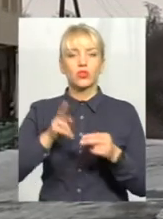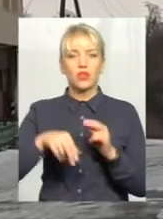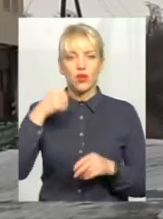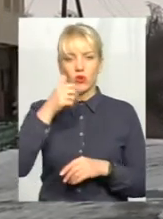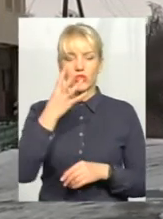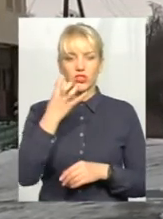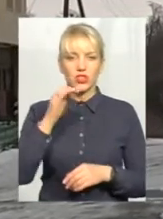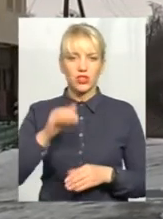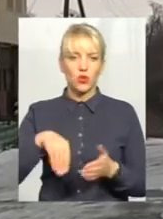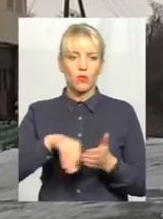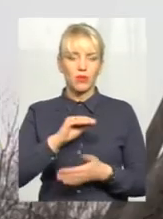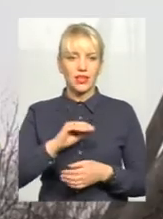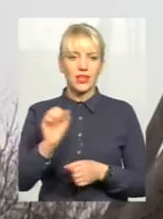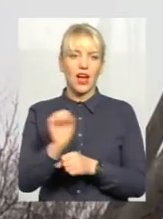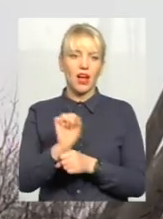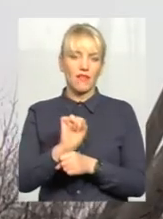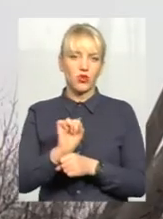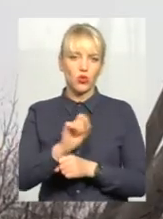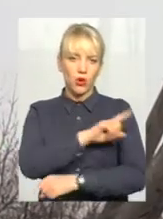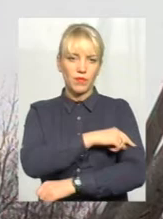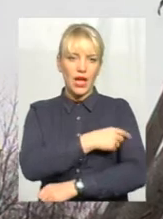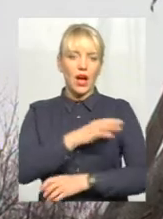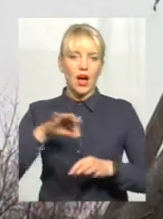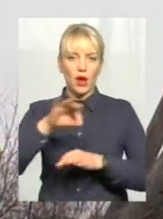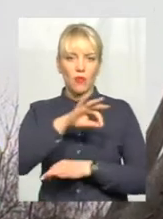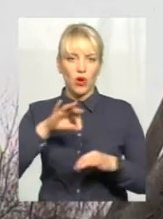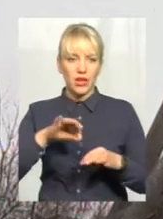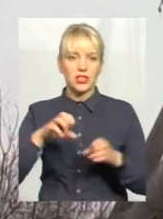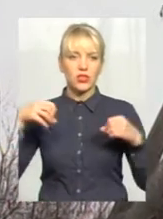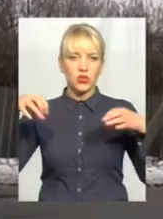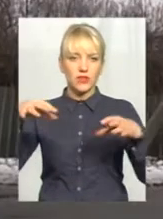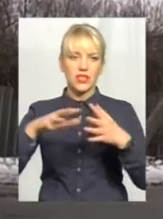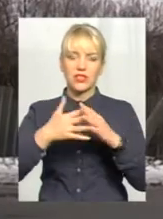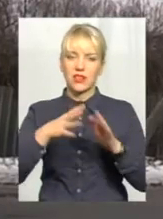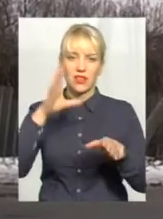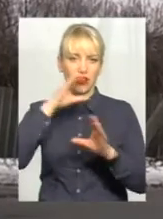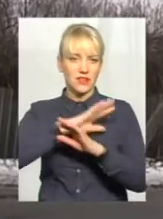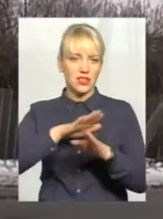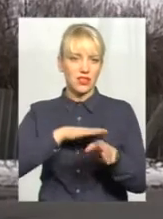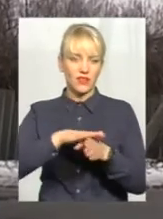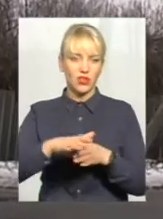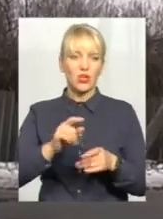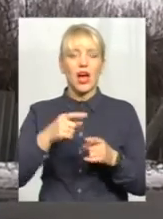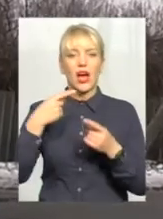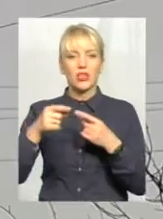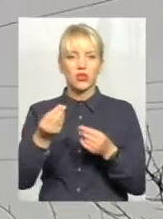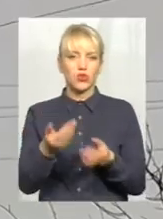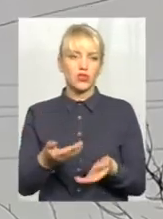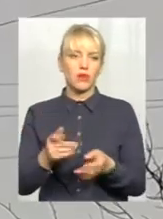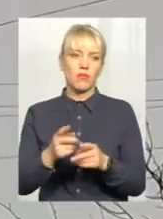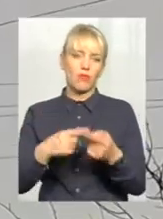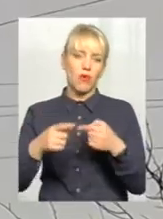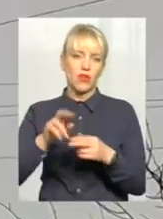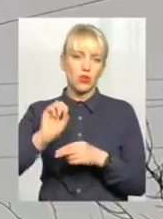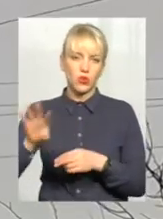тисяч закупили санітарне авто, а проєкт з освітлення села виконати не встигли, тож решту довелося повернути. Саме це селян і хвилює.